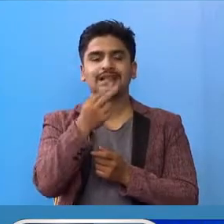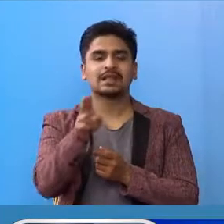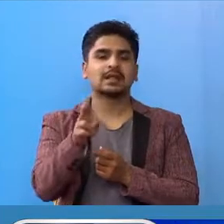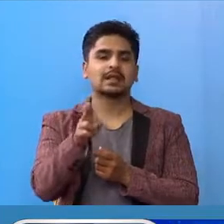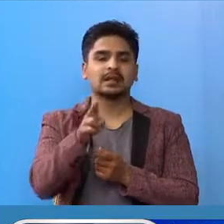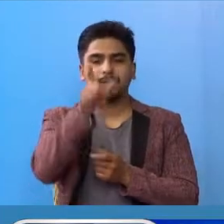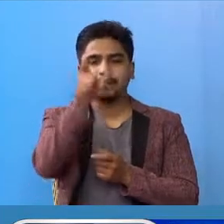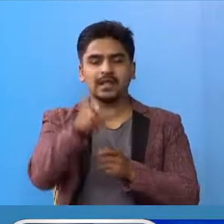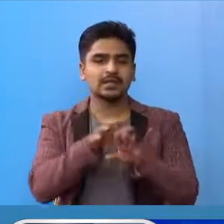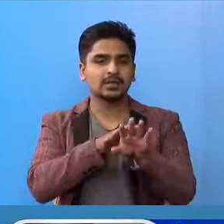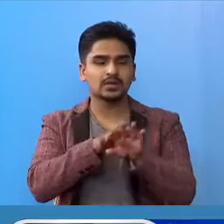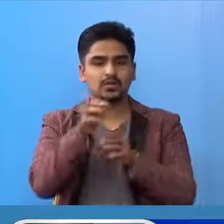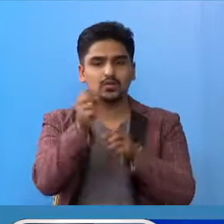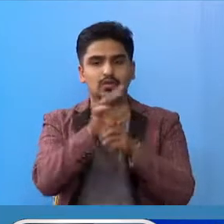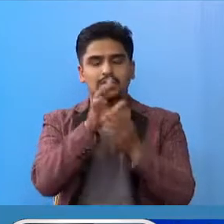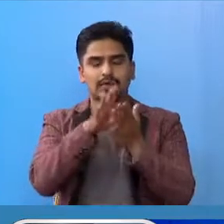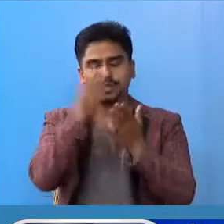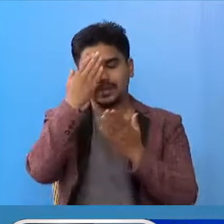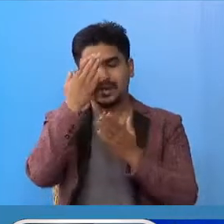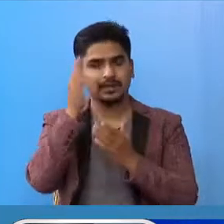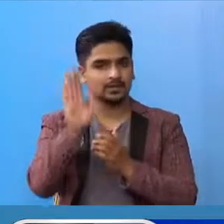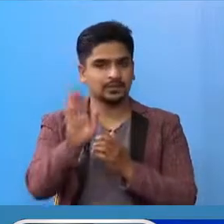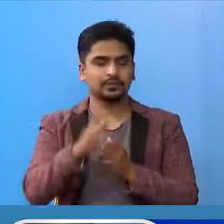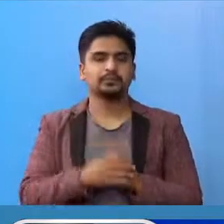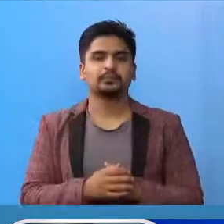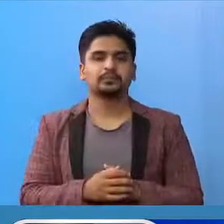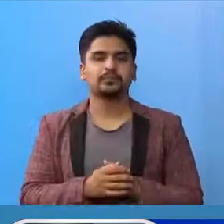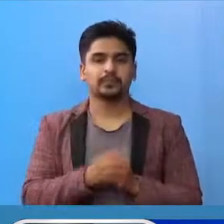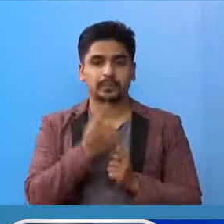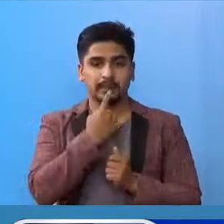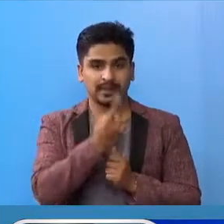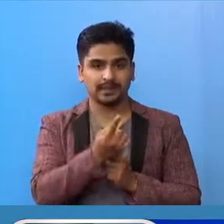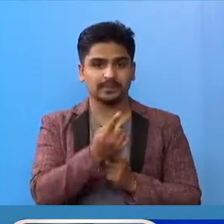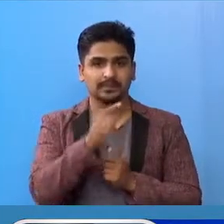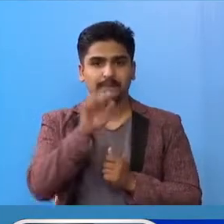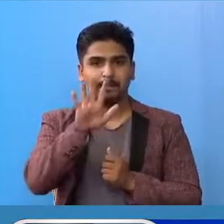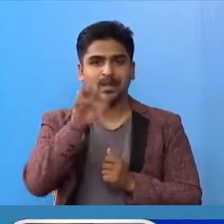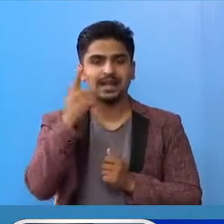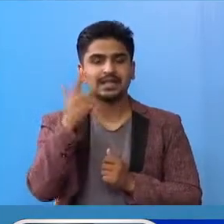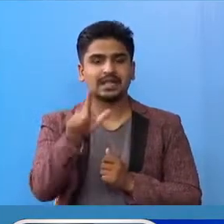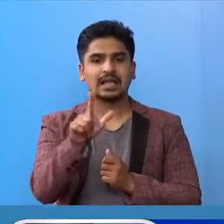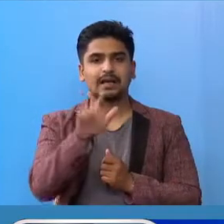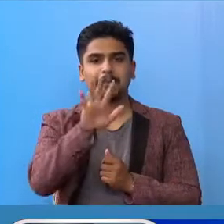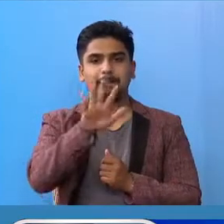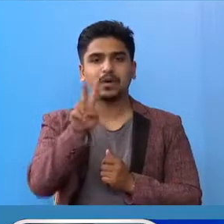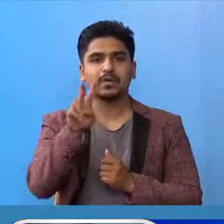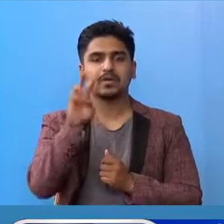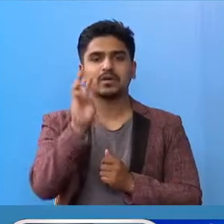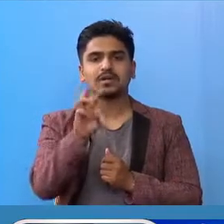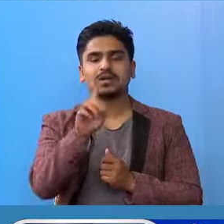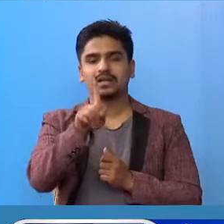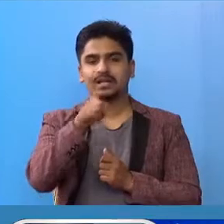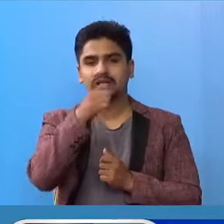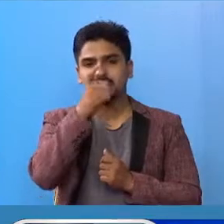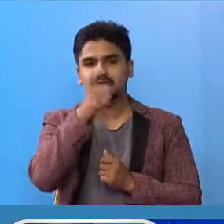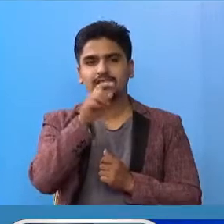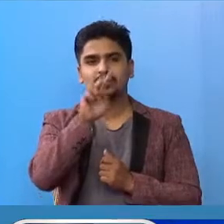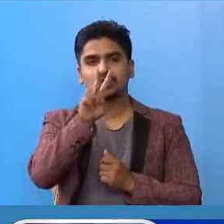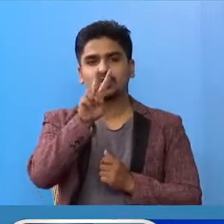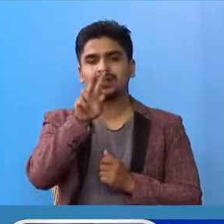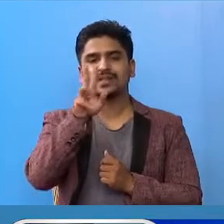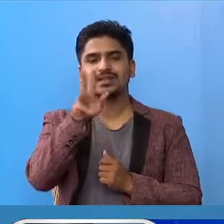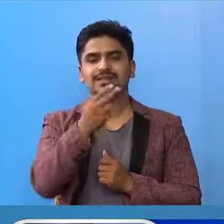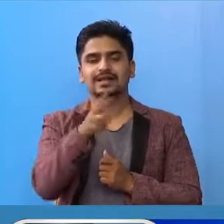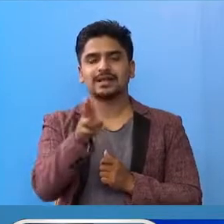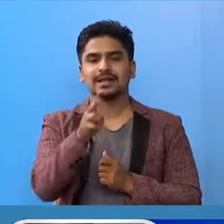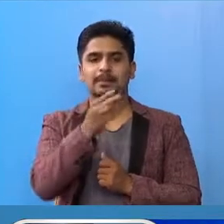बेक्तियरू COVID-19 बाटा संक्रमी तुनवायको चा। भने 5 लाग वाउन्न हजार एक से उनांतिस जना